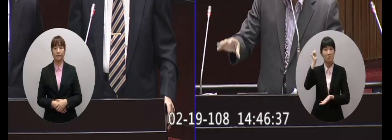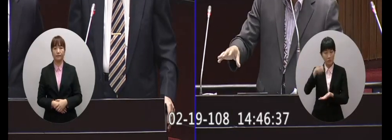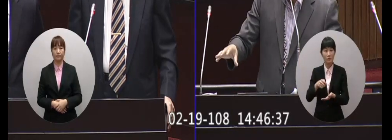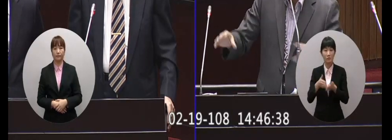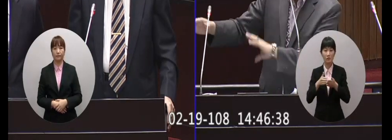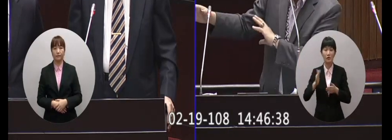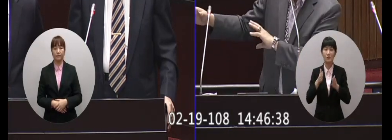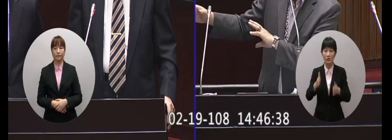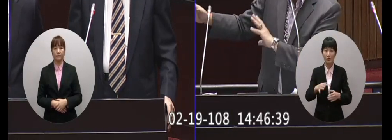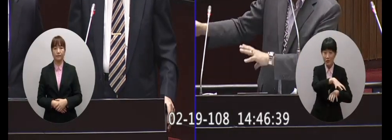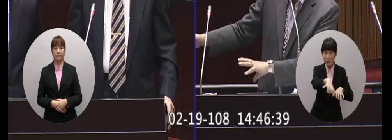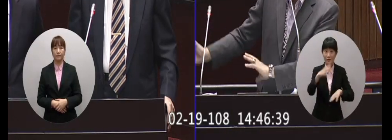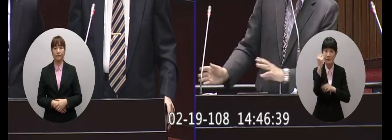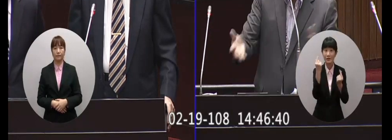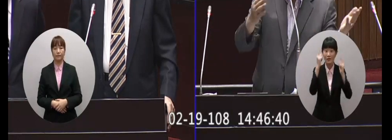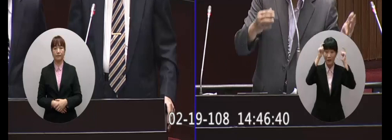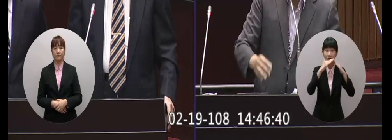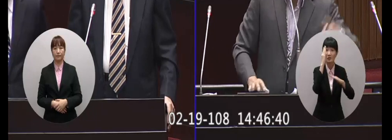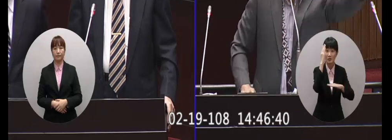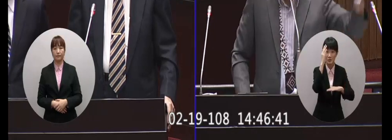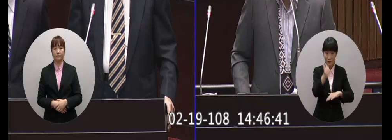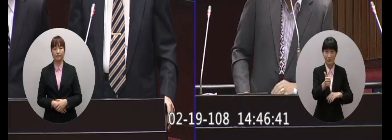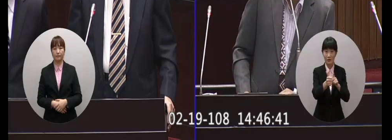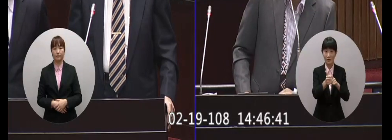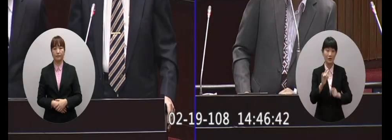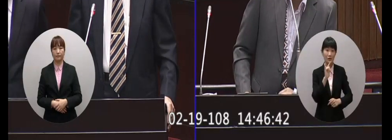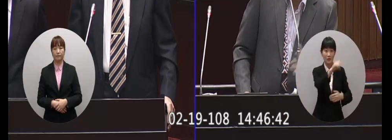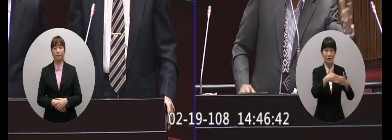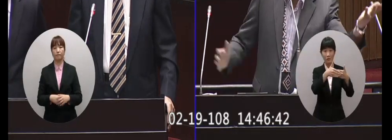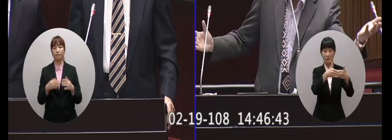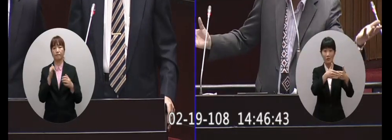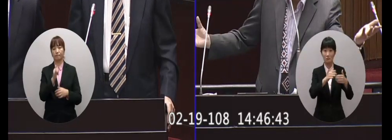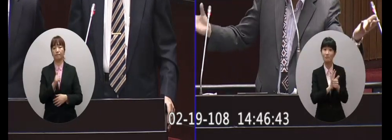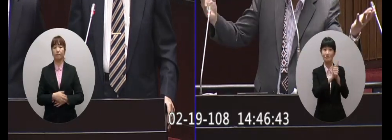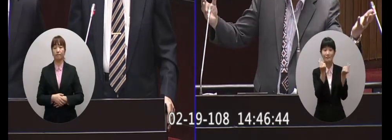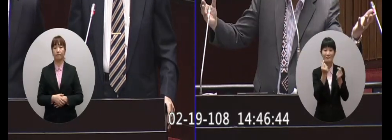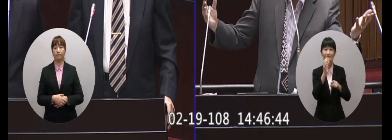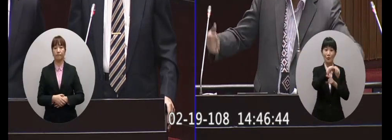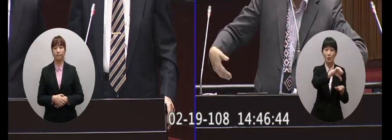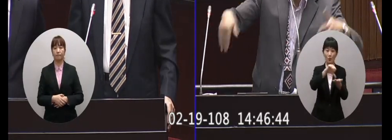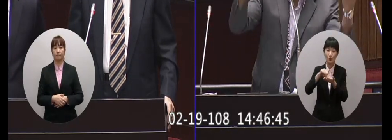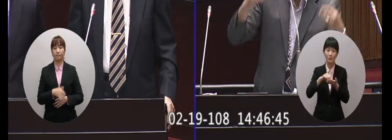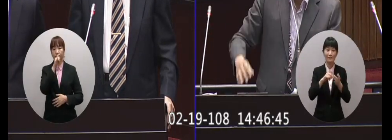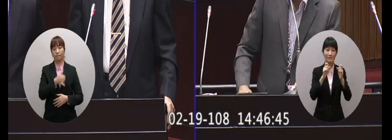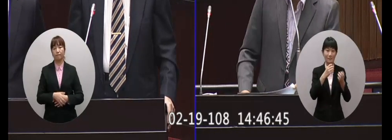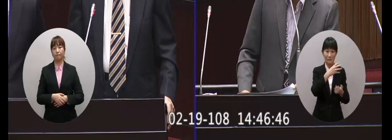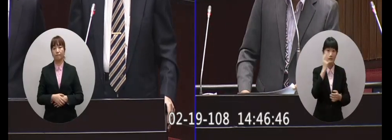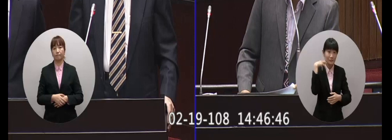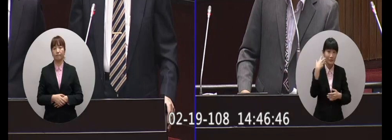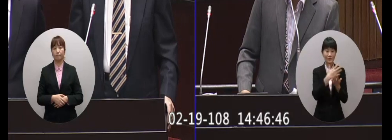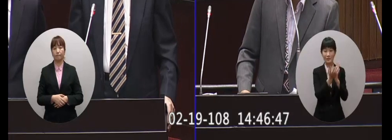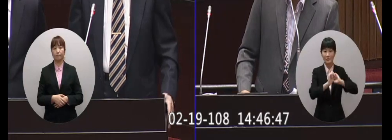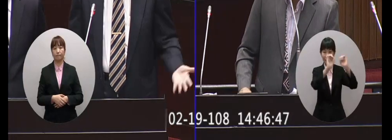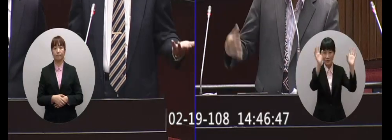對於地方政府像好比說高雄市長韓國瑜他要去大陸推展農特產品或要出得去嘛